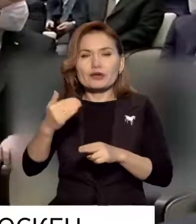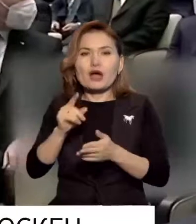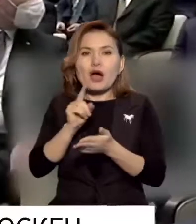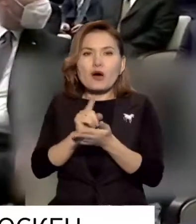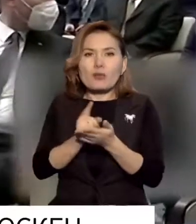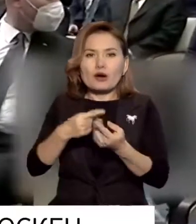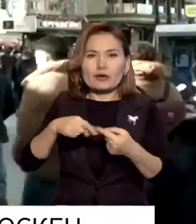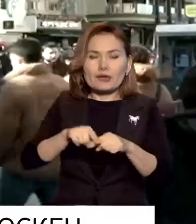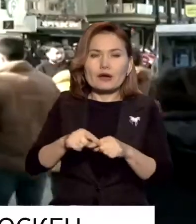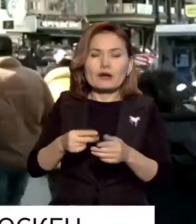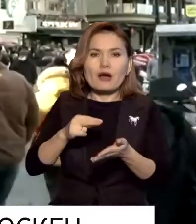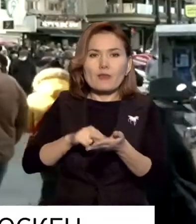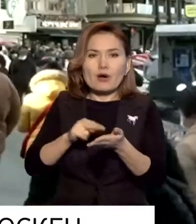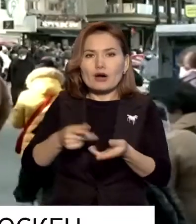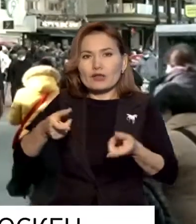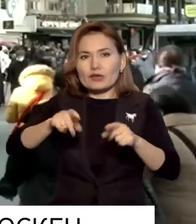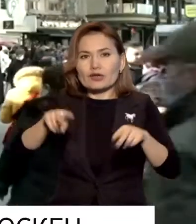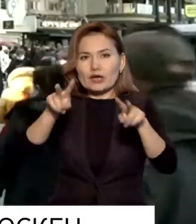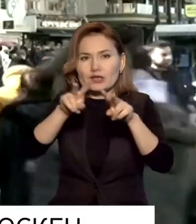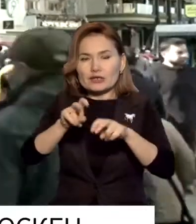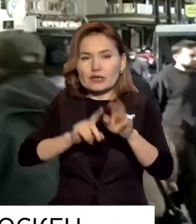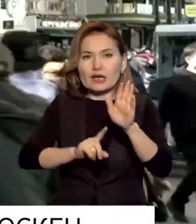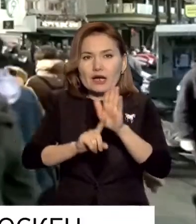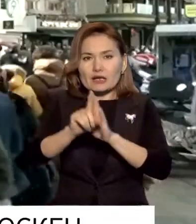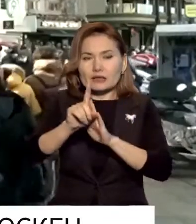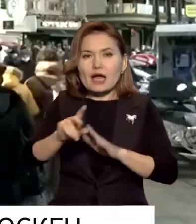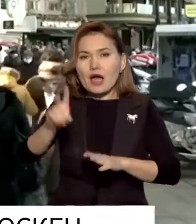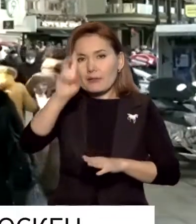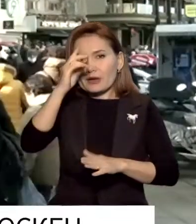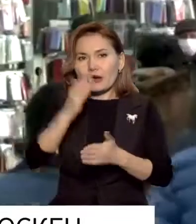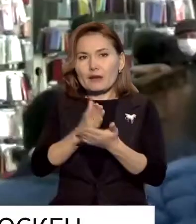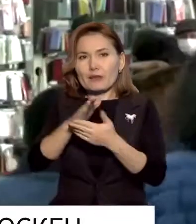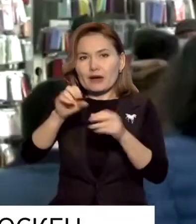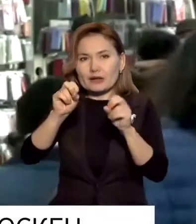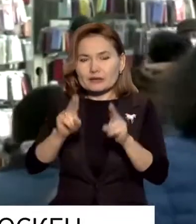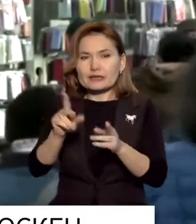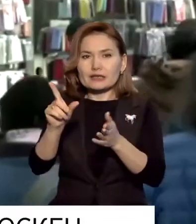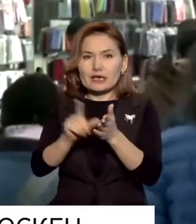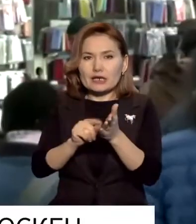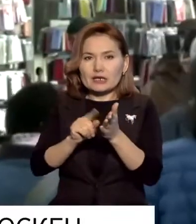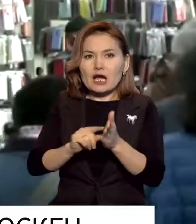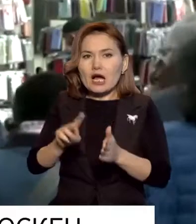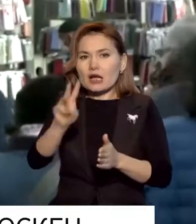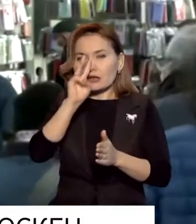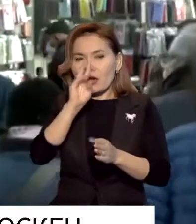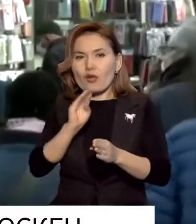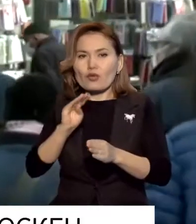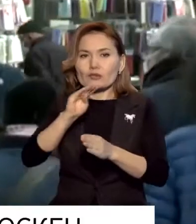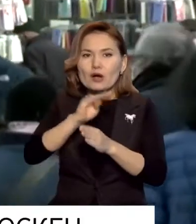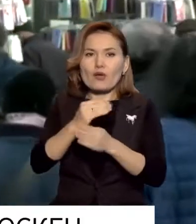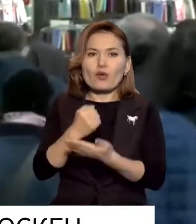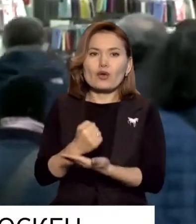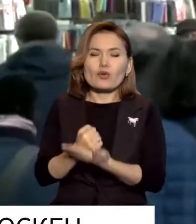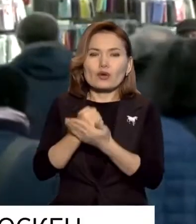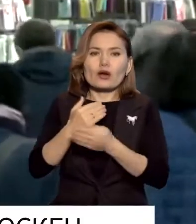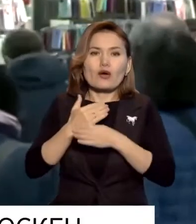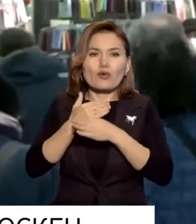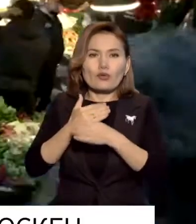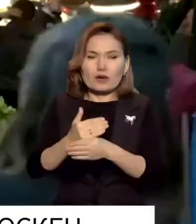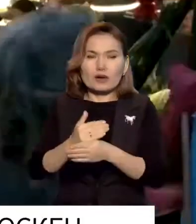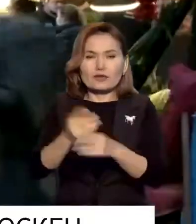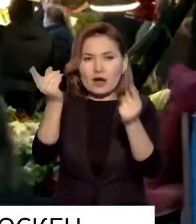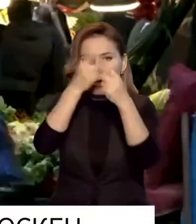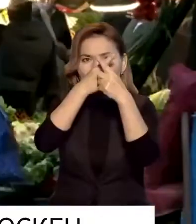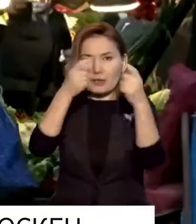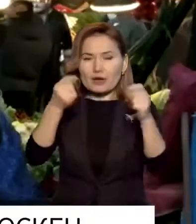орғындар бағаның өсігін тексеретінін айтты. Мемлекеттік қызметкерлермен зенеткерлердің жалақысына қосымша қолдау көрсетілетін